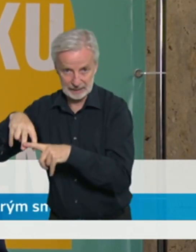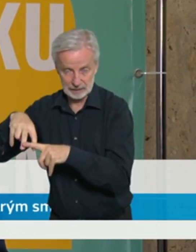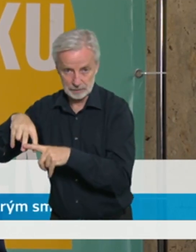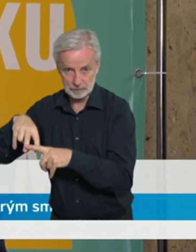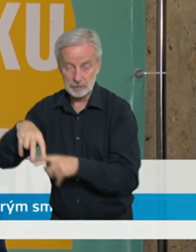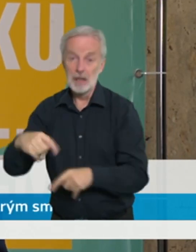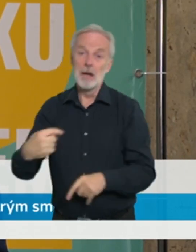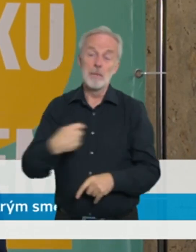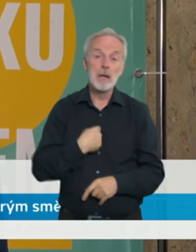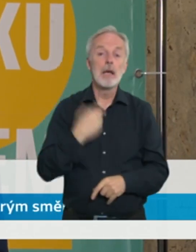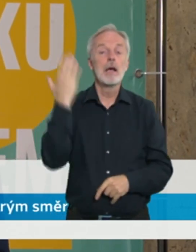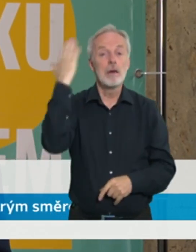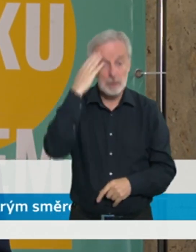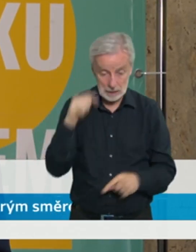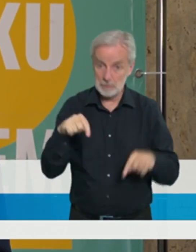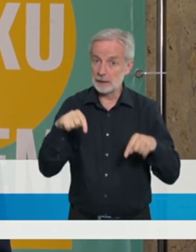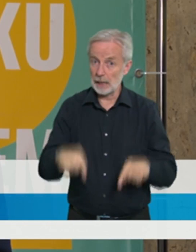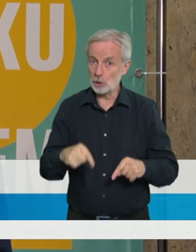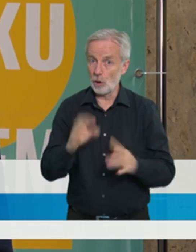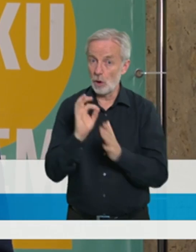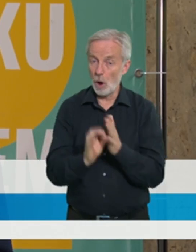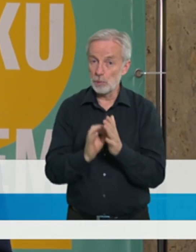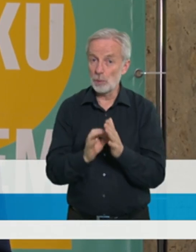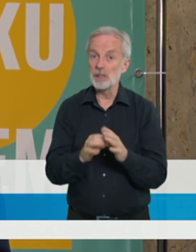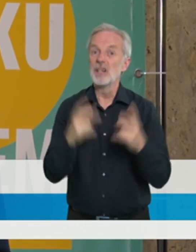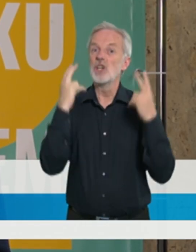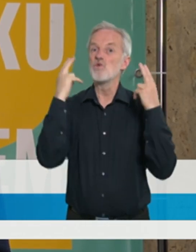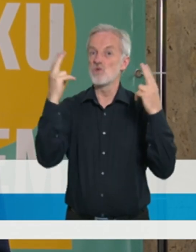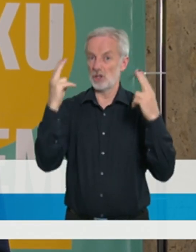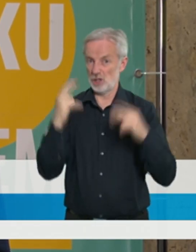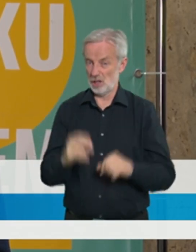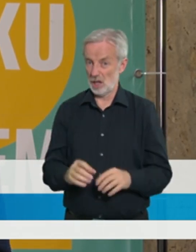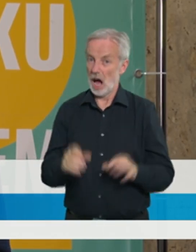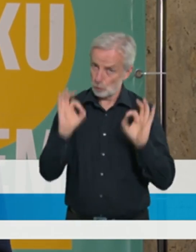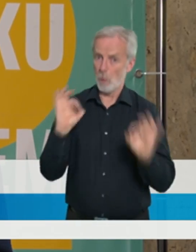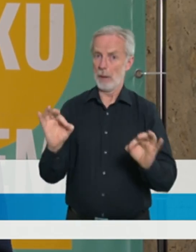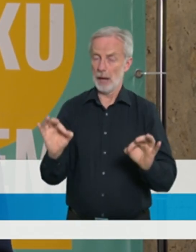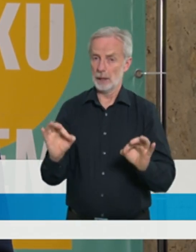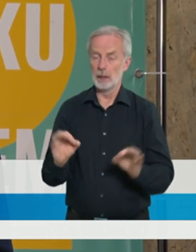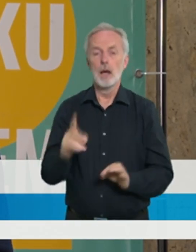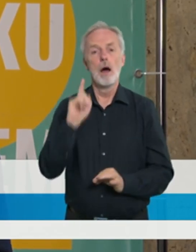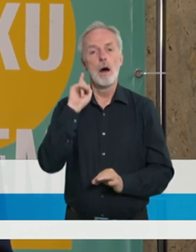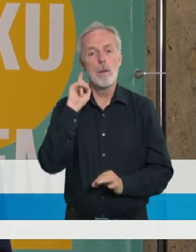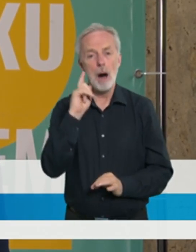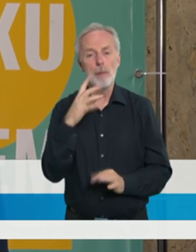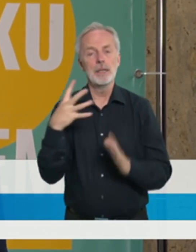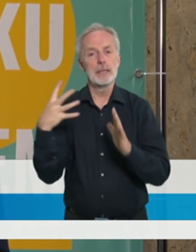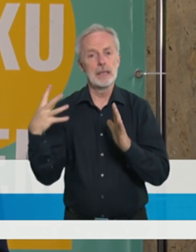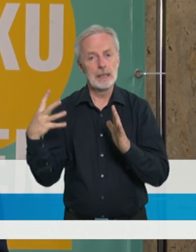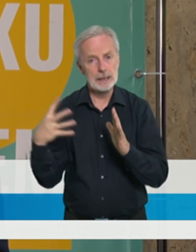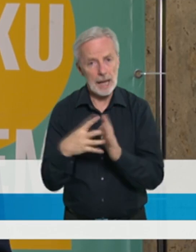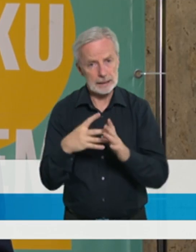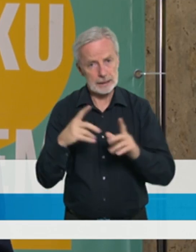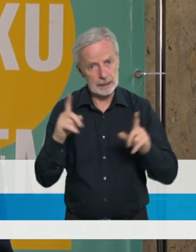době je to naprosto zásadní. Za prvé, aby ty testy byly více průkazné,